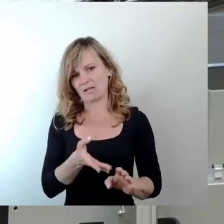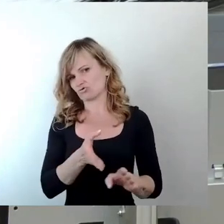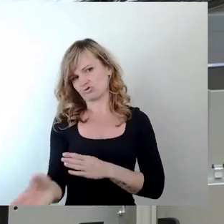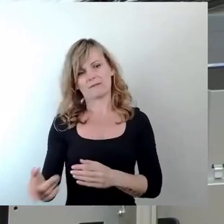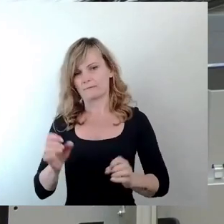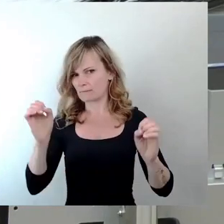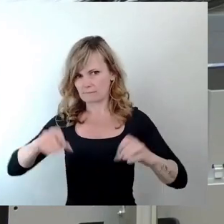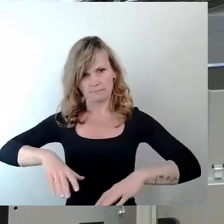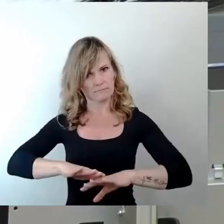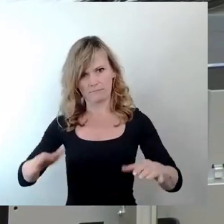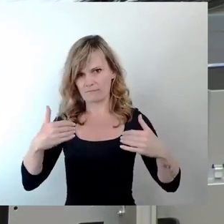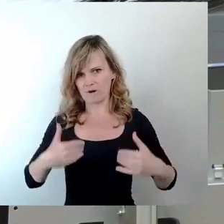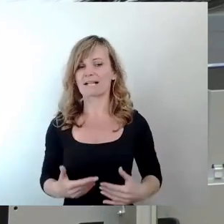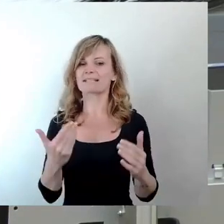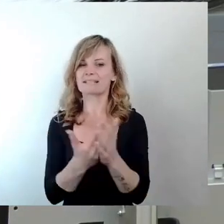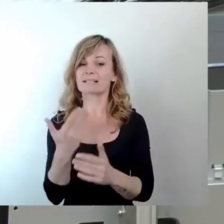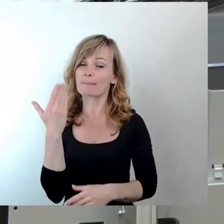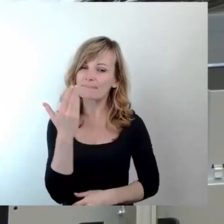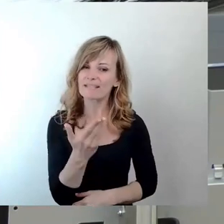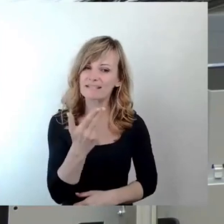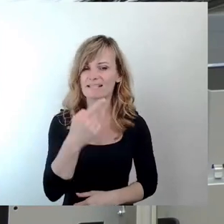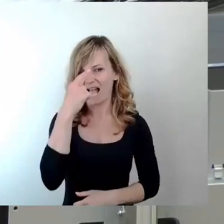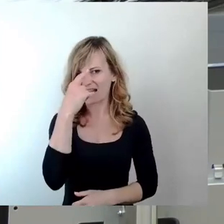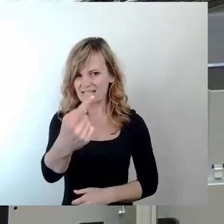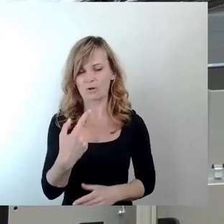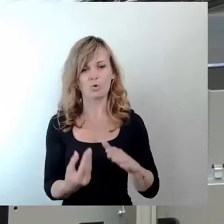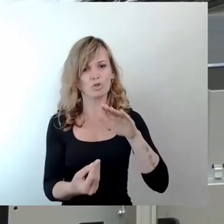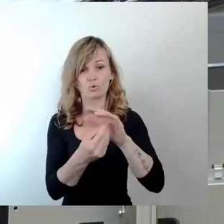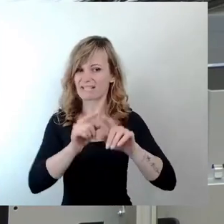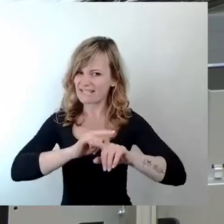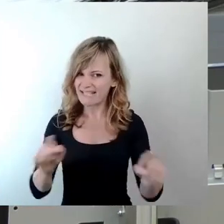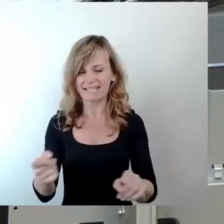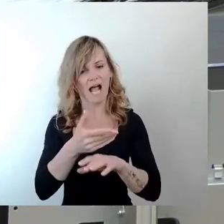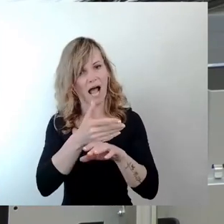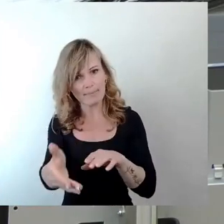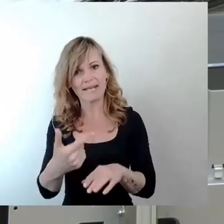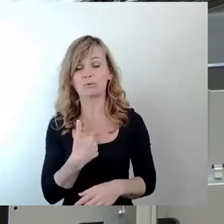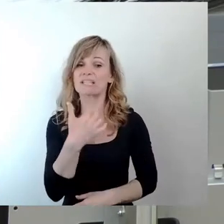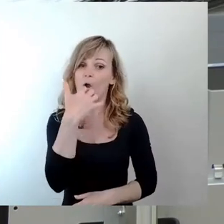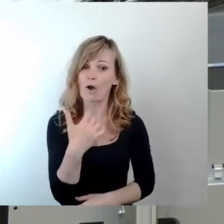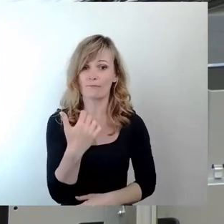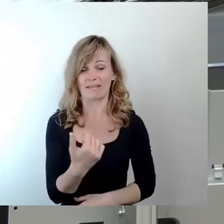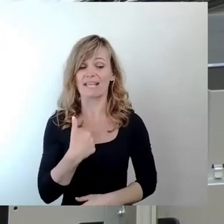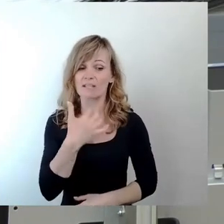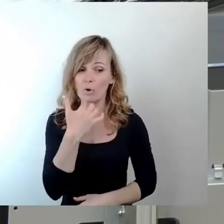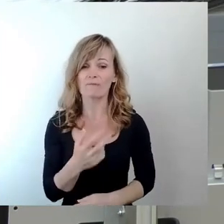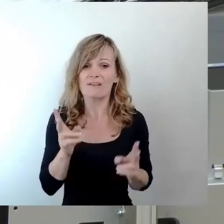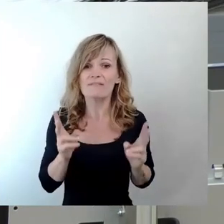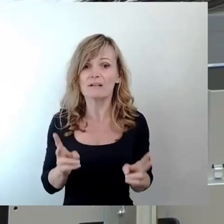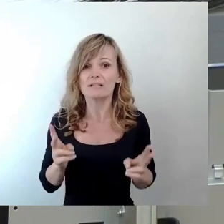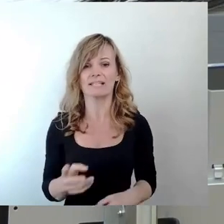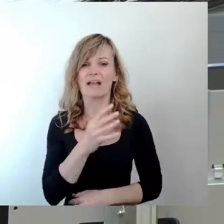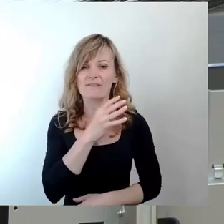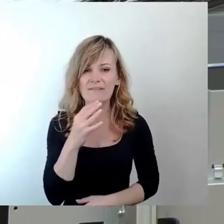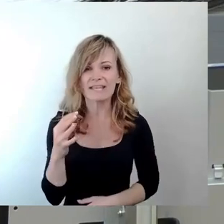ich werde also hier dieses Ansinnen nicht unterstützen, ich werde es ablehnen und ich hoffe, ich hoffe wirklich, dass sich viele an die